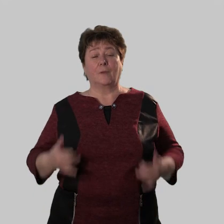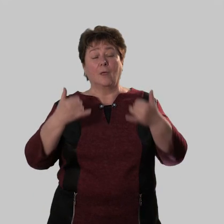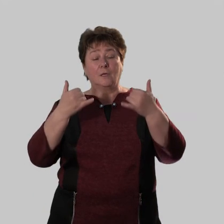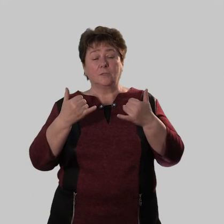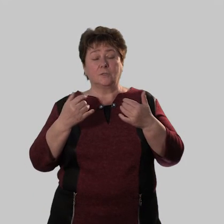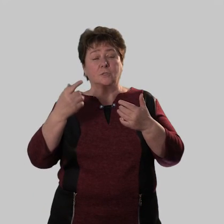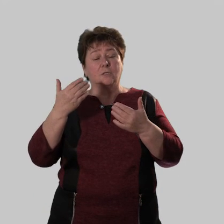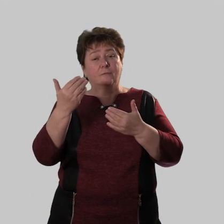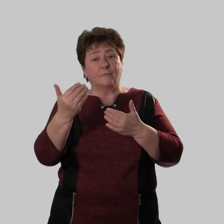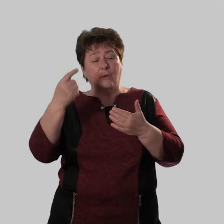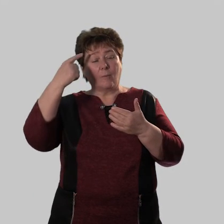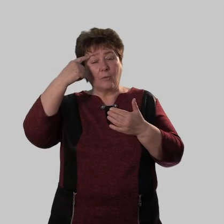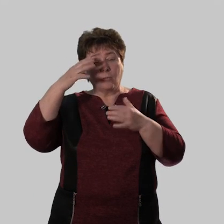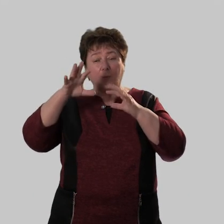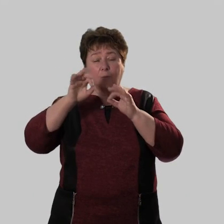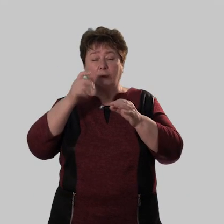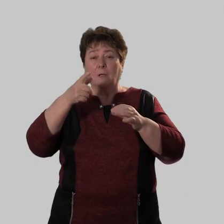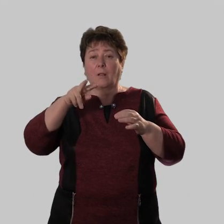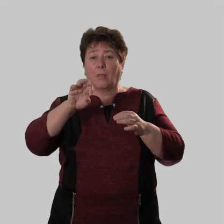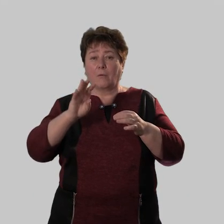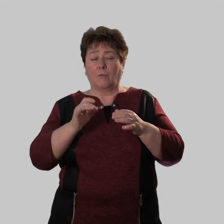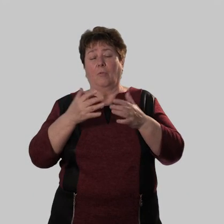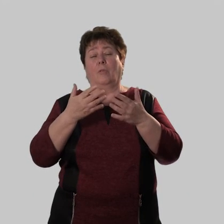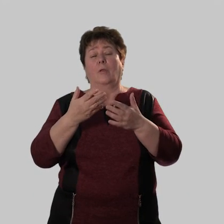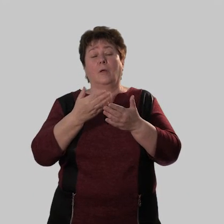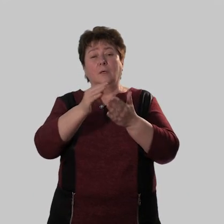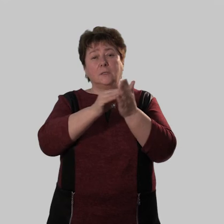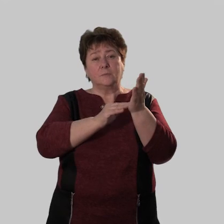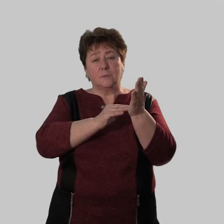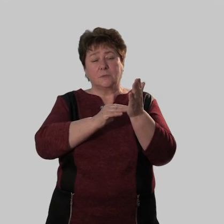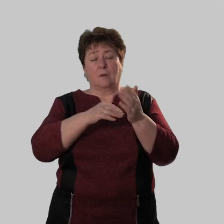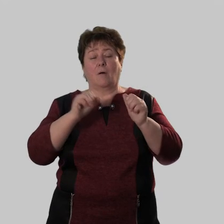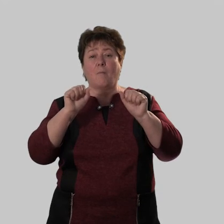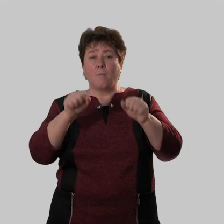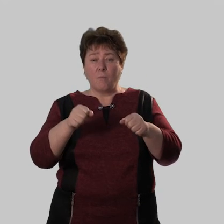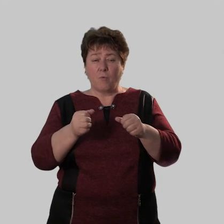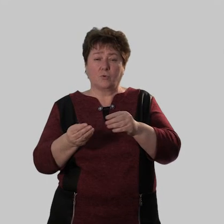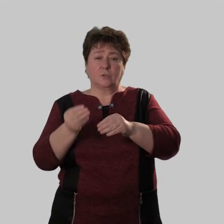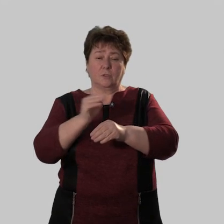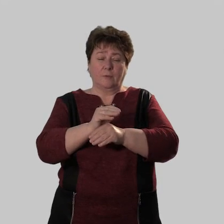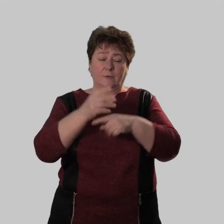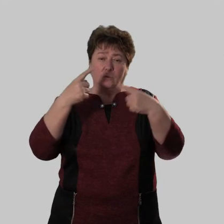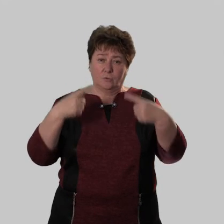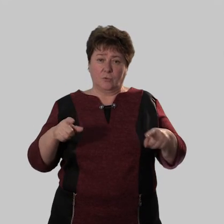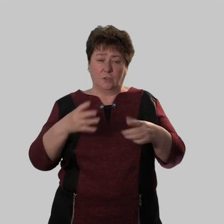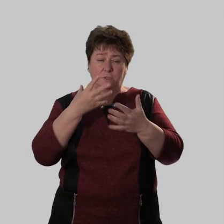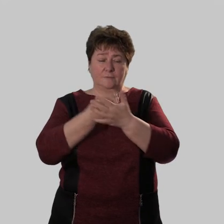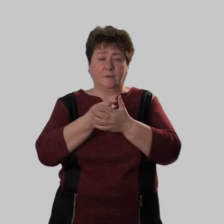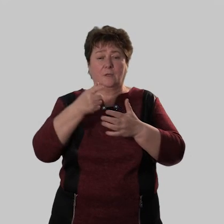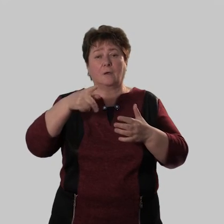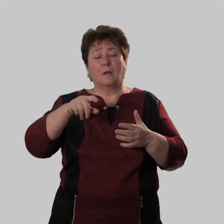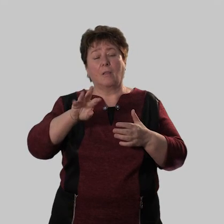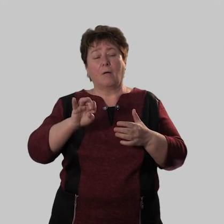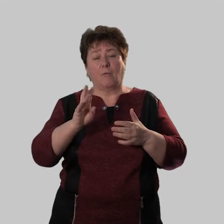Сейчас вы подумайте и подберите глаголы из данного списка. Можно, конечно, добавить и другие